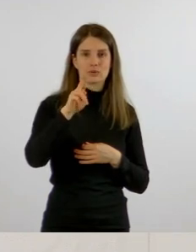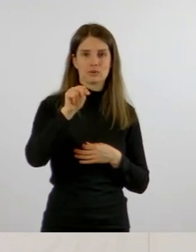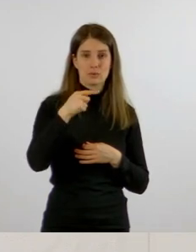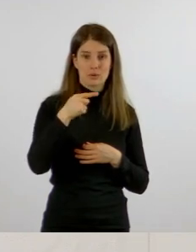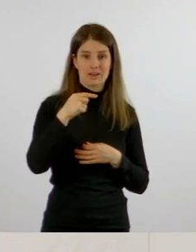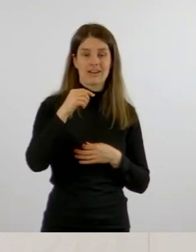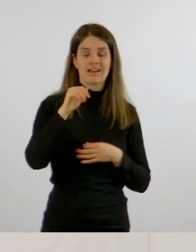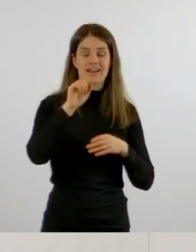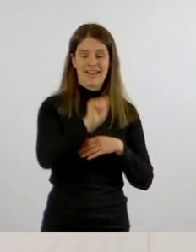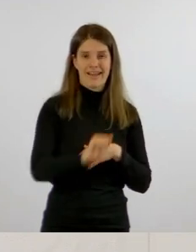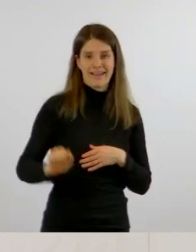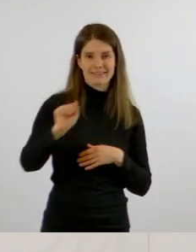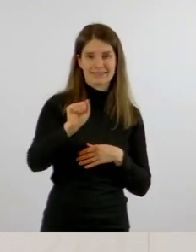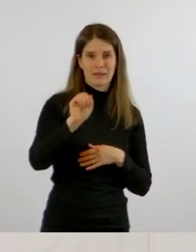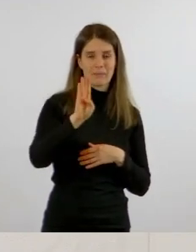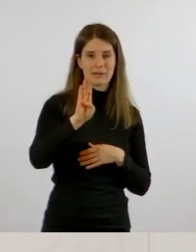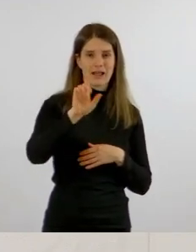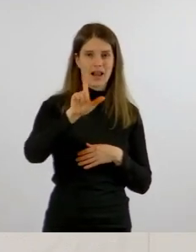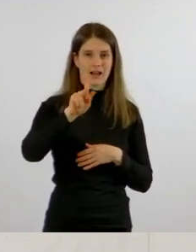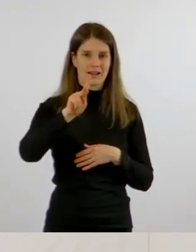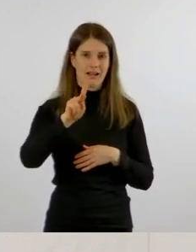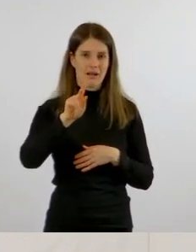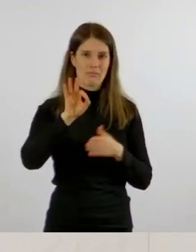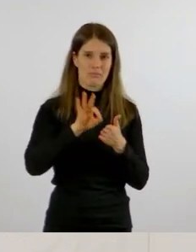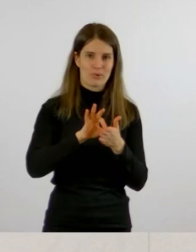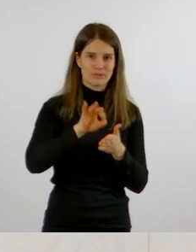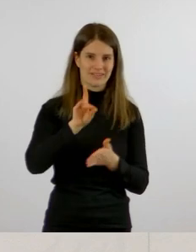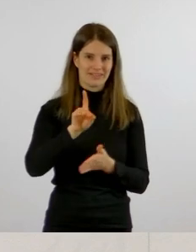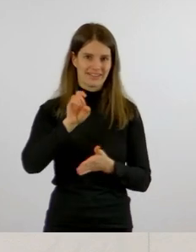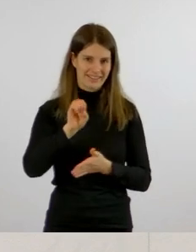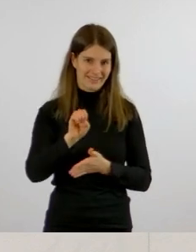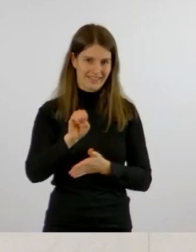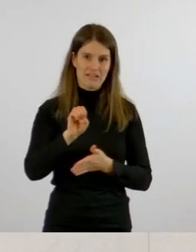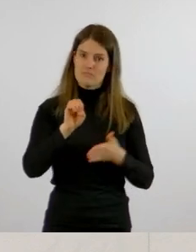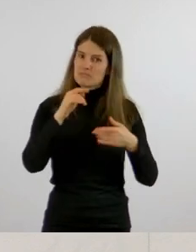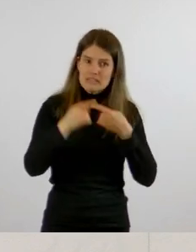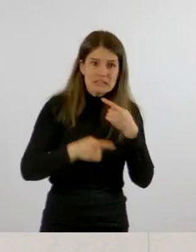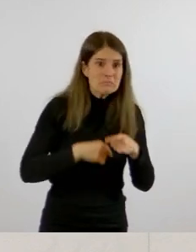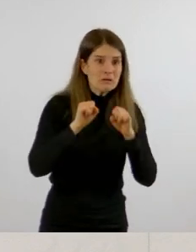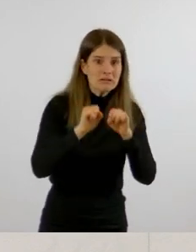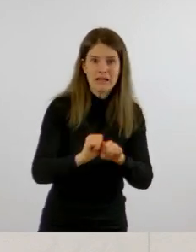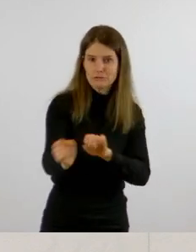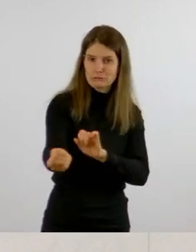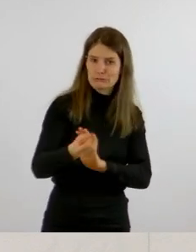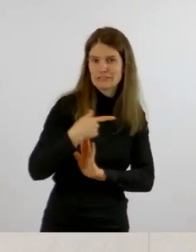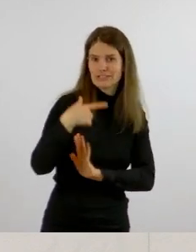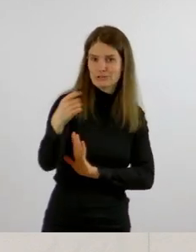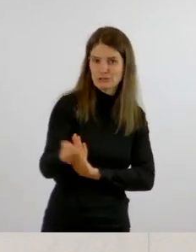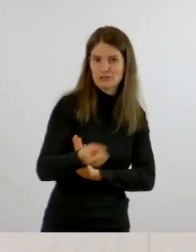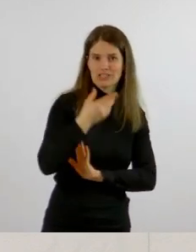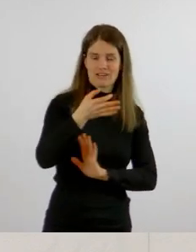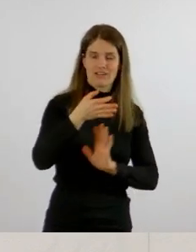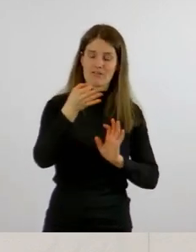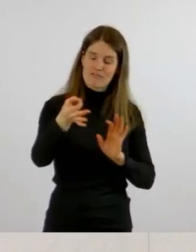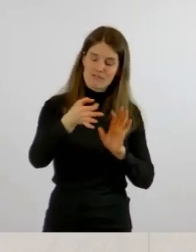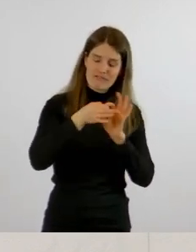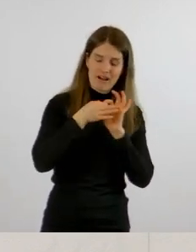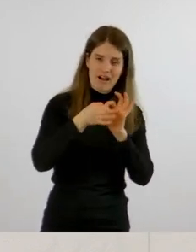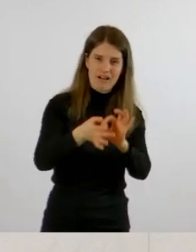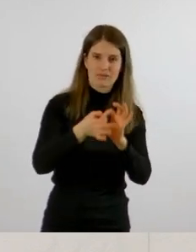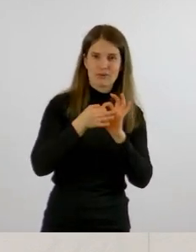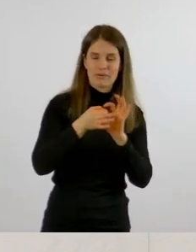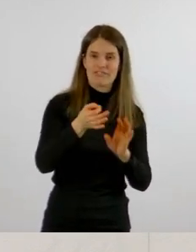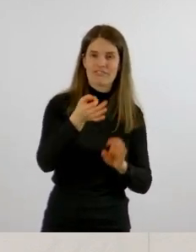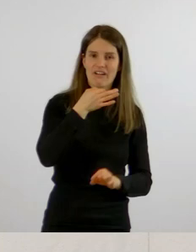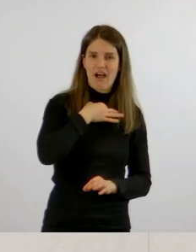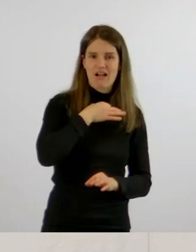blandratung.blk.de Fragen immer bis Montagmittag einzureichen, die wir dann hier beantworten. Und natürlich können